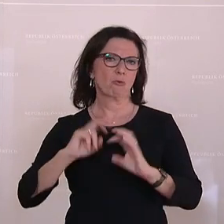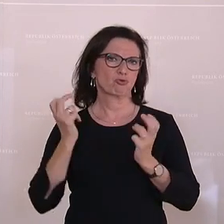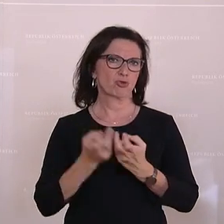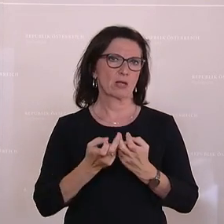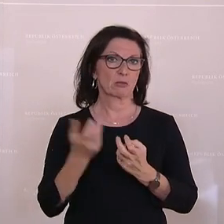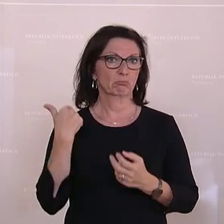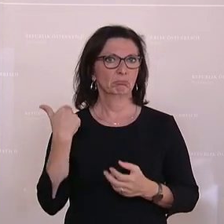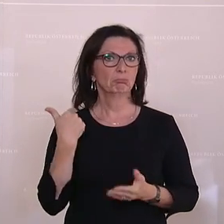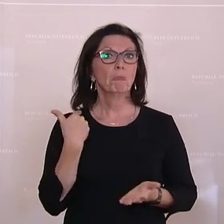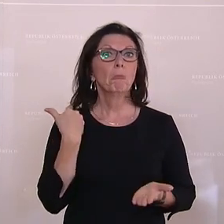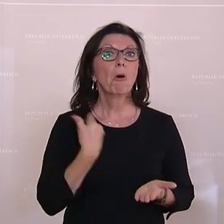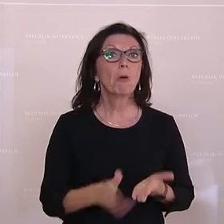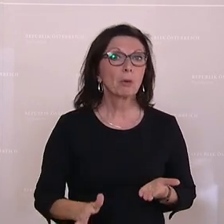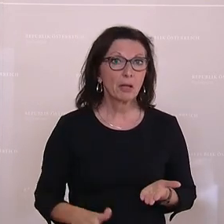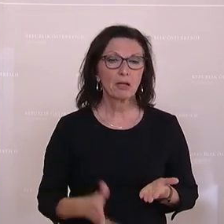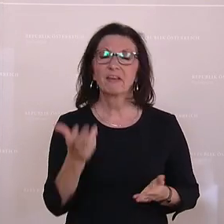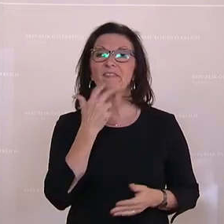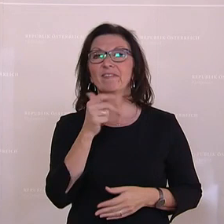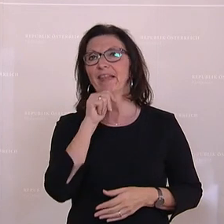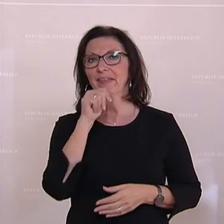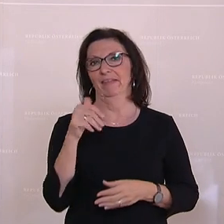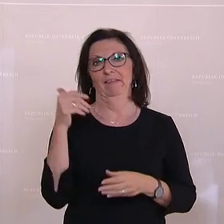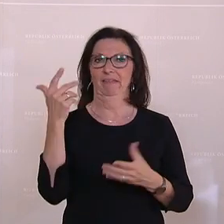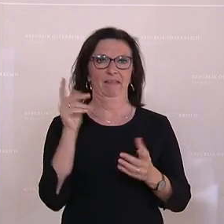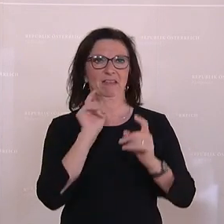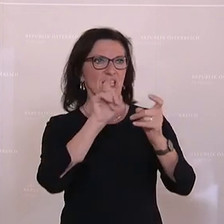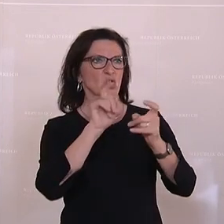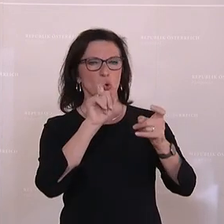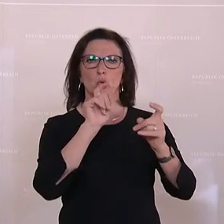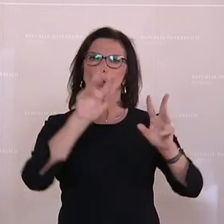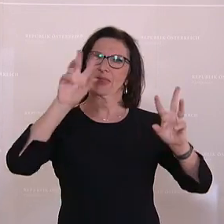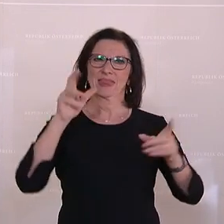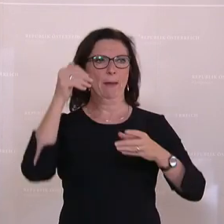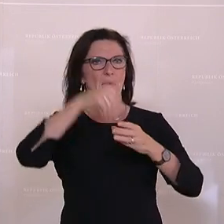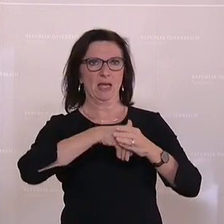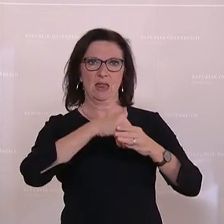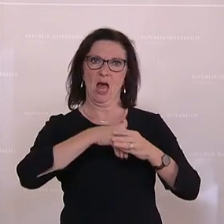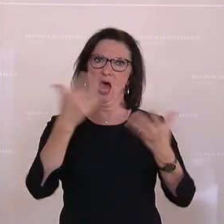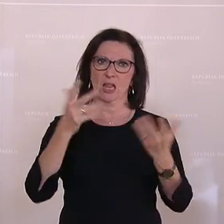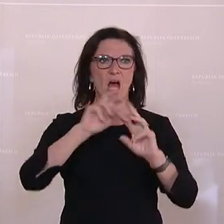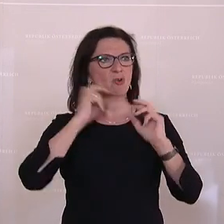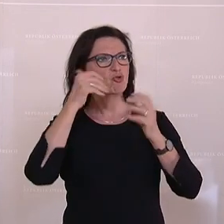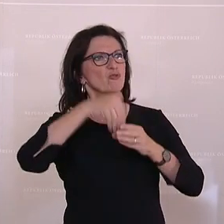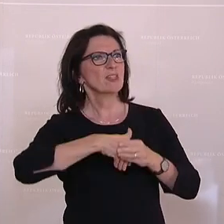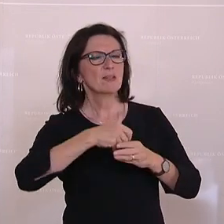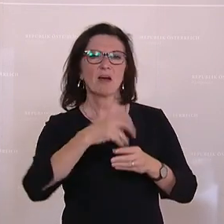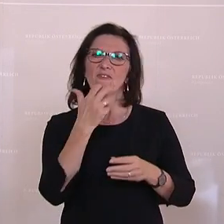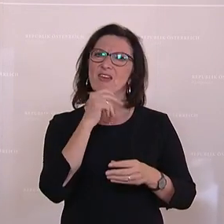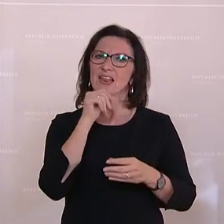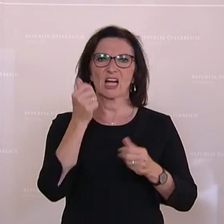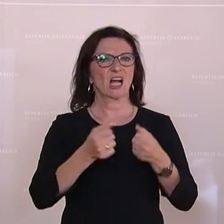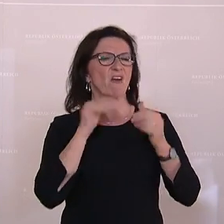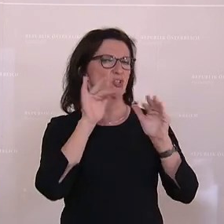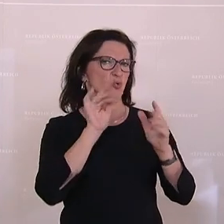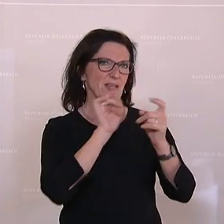abgelehnt. Man will keine inhaltliche Diskussion zum Gewaltschutz im Ausschuss. Und dabei